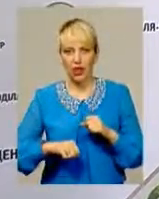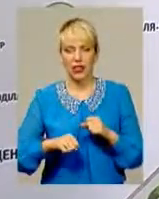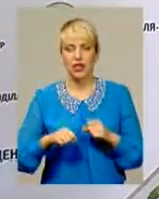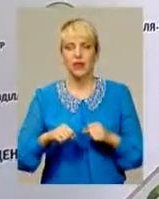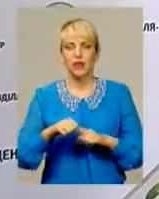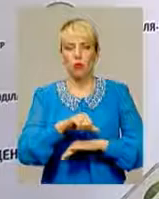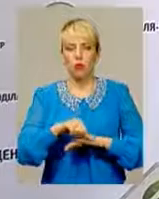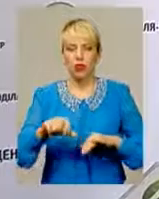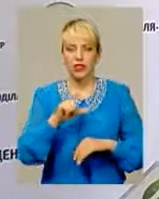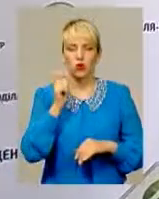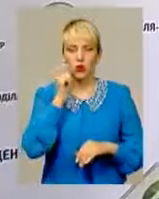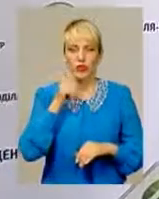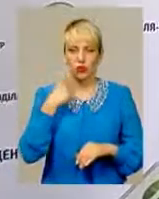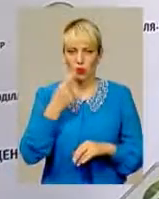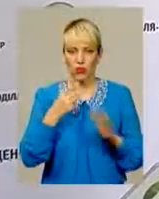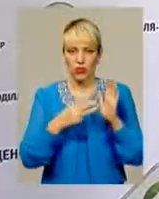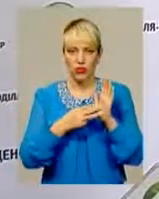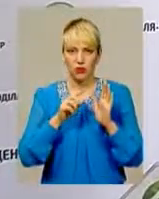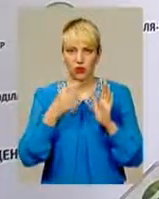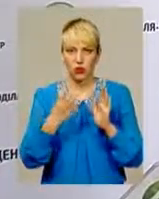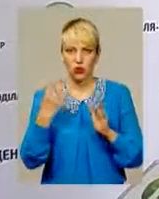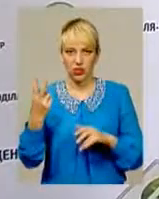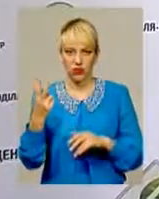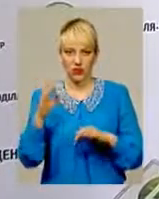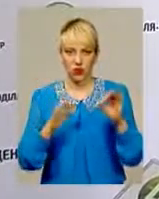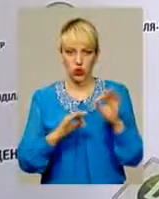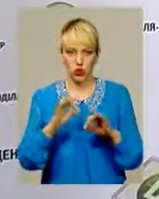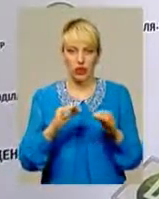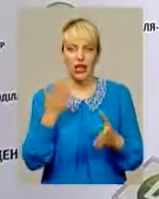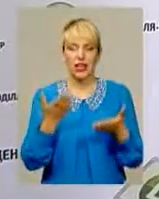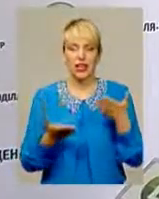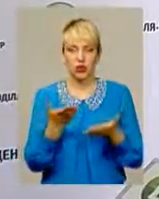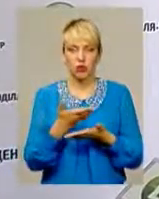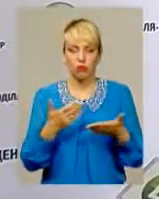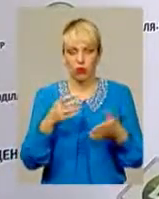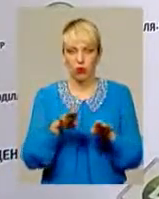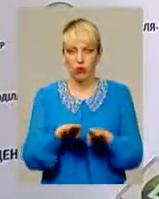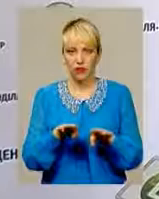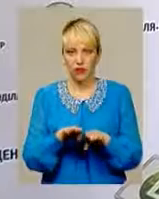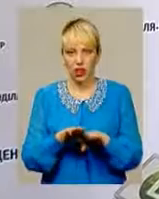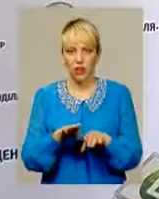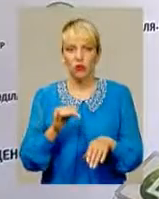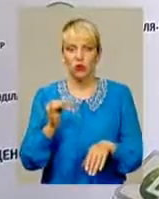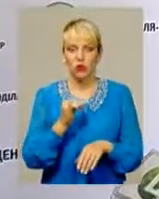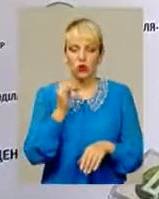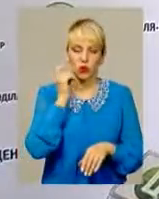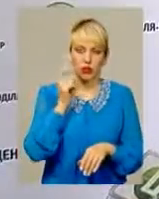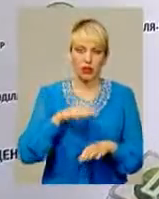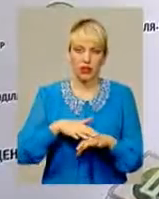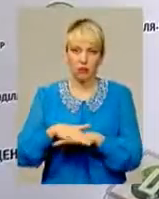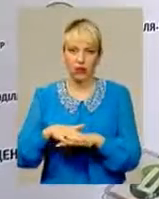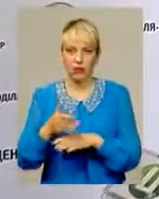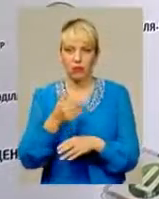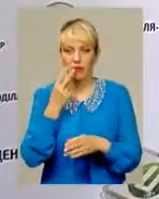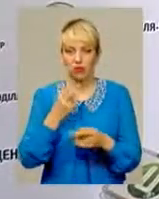української мови 8,42%. І якщо ми порівняємо з історією України і математики, то ми бачимо іншу